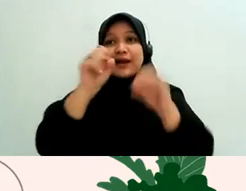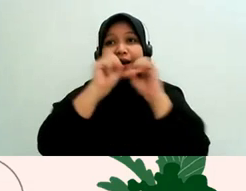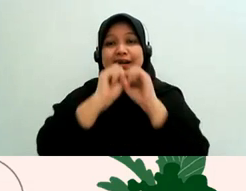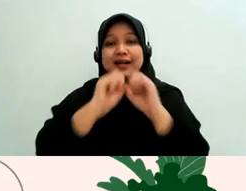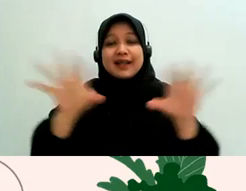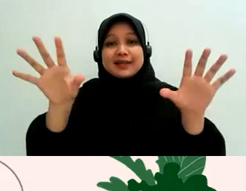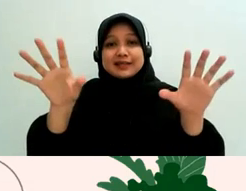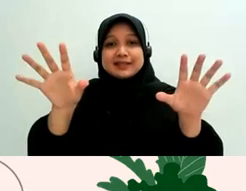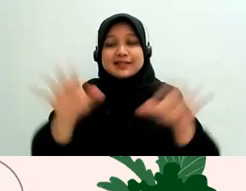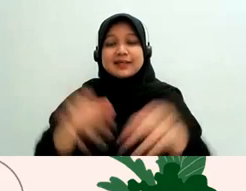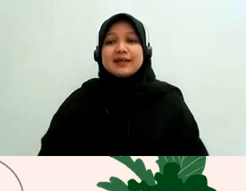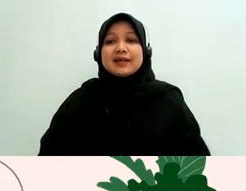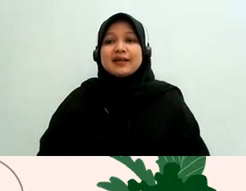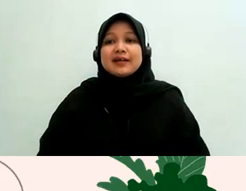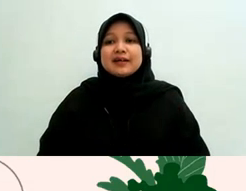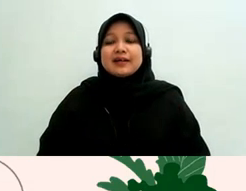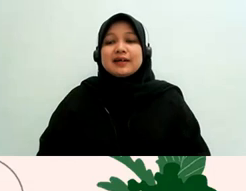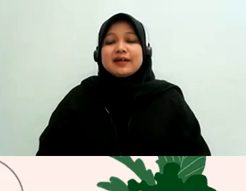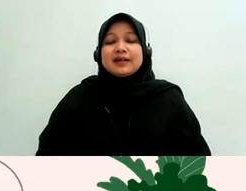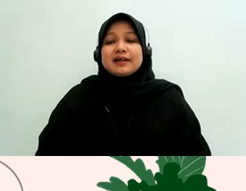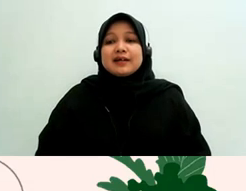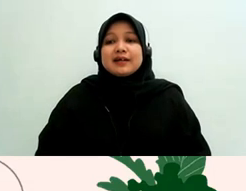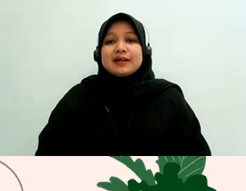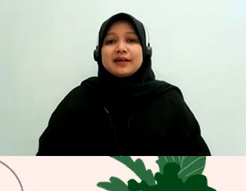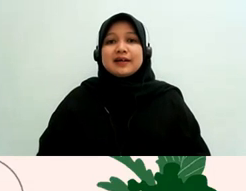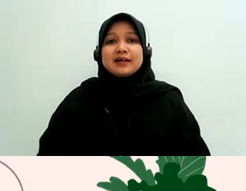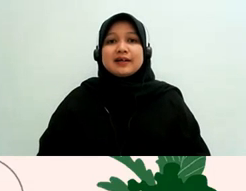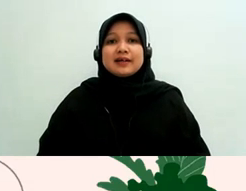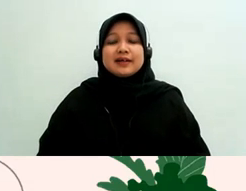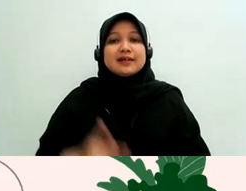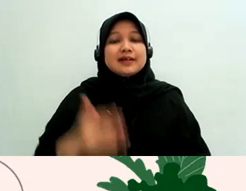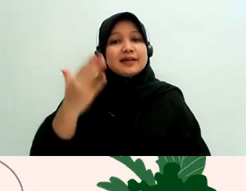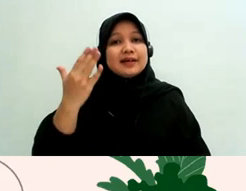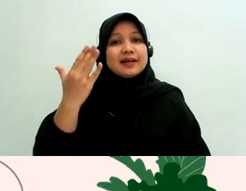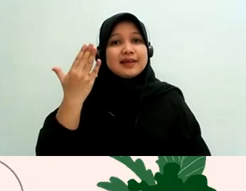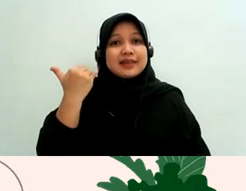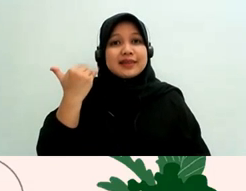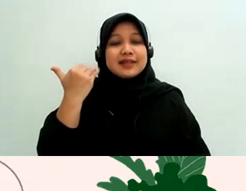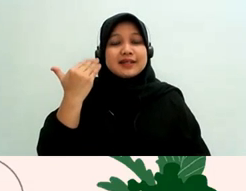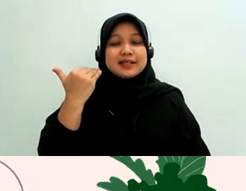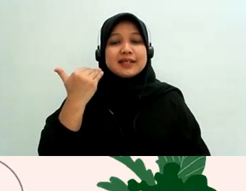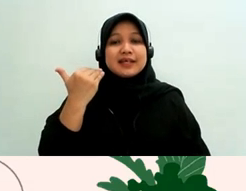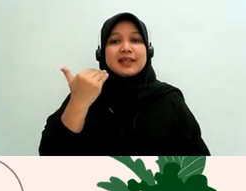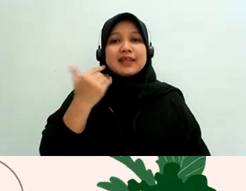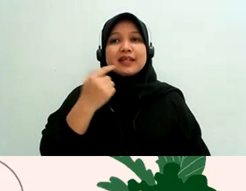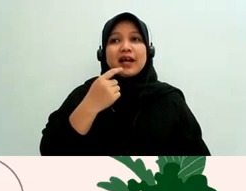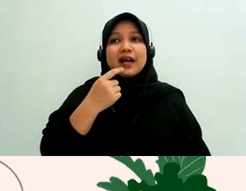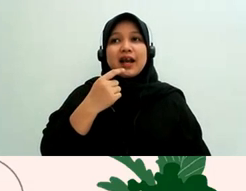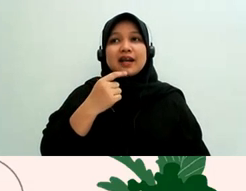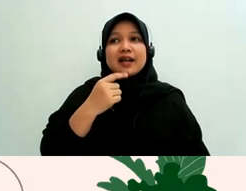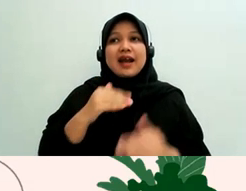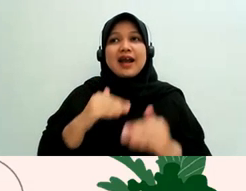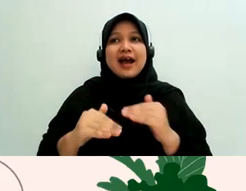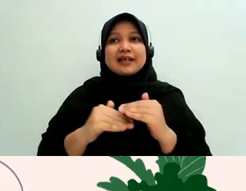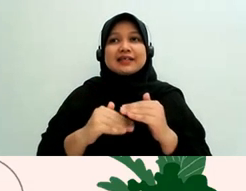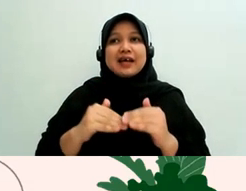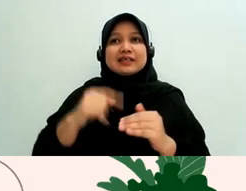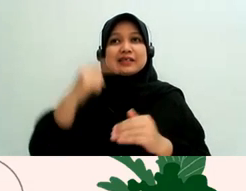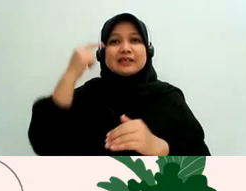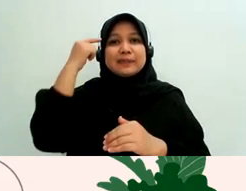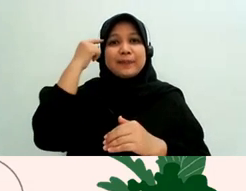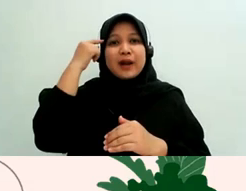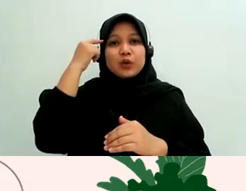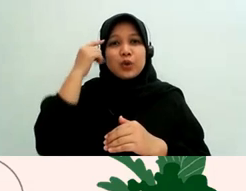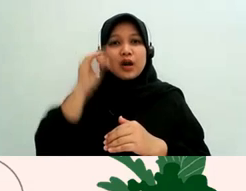nah cuma satu lagi nih selain tadi berkaitan dengan asas praduga tidak bersalah terus perlindungan